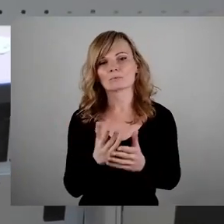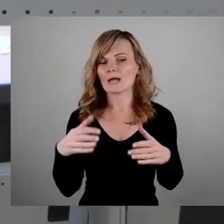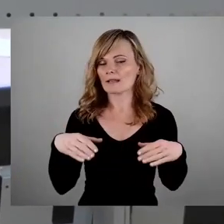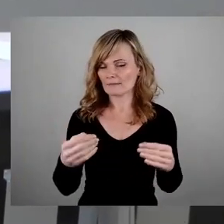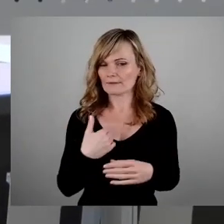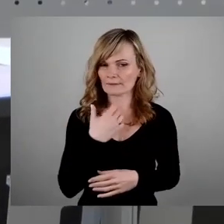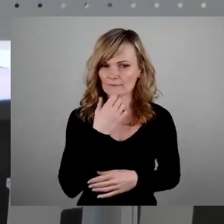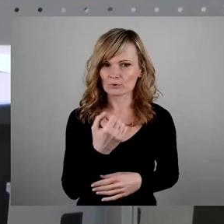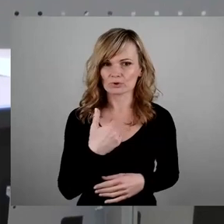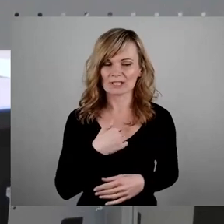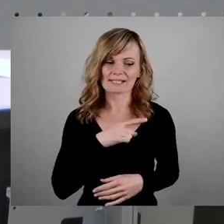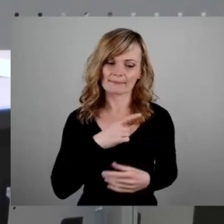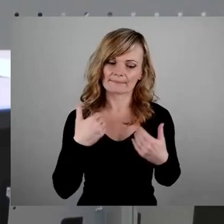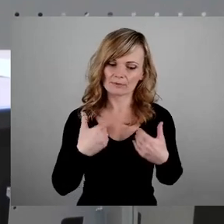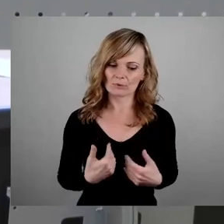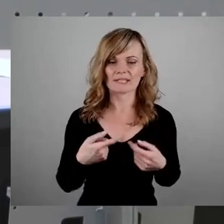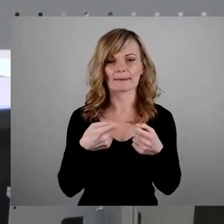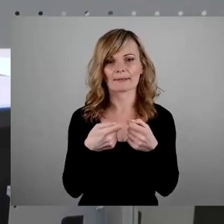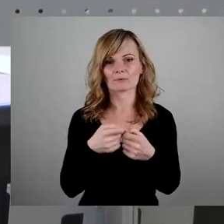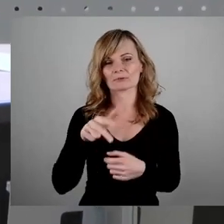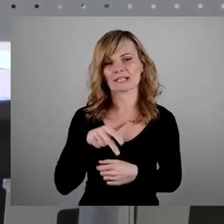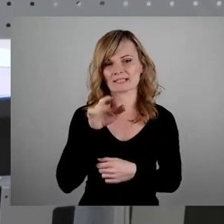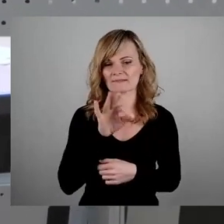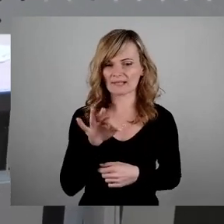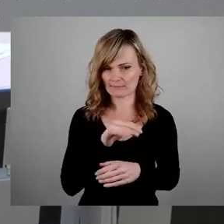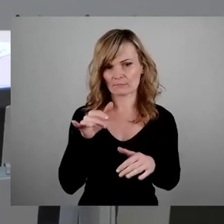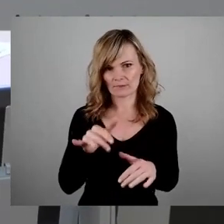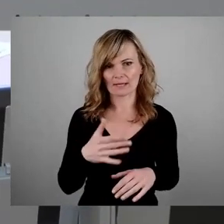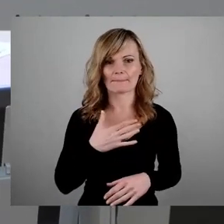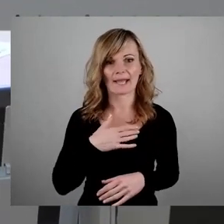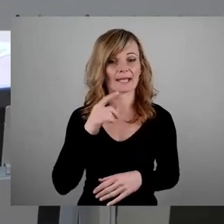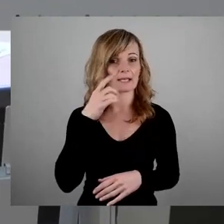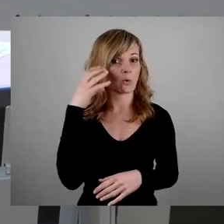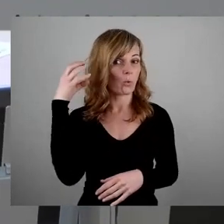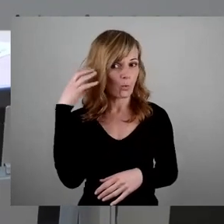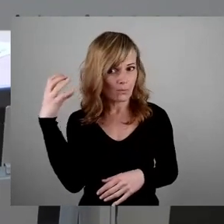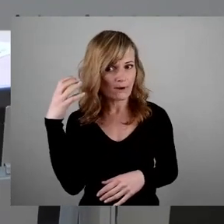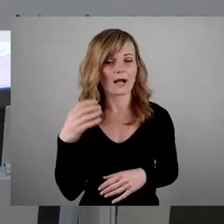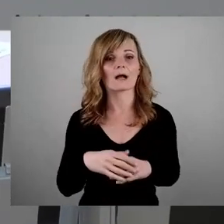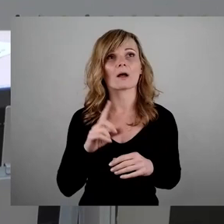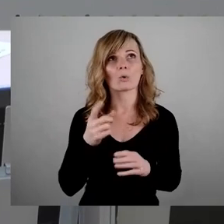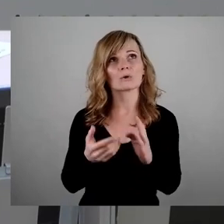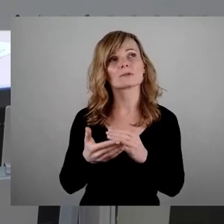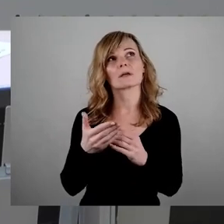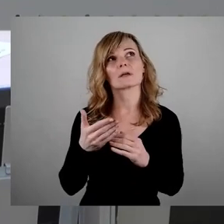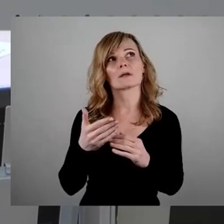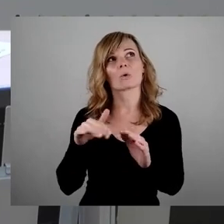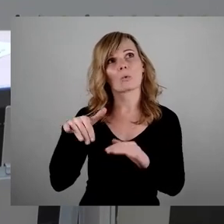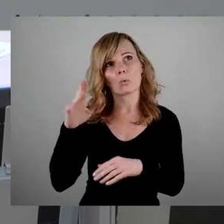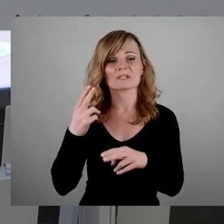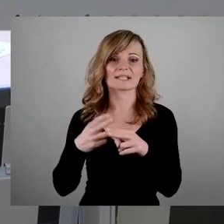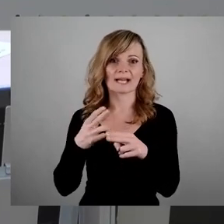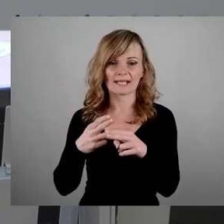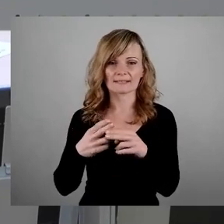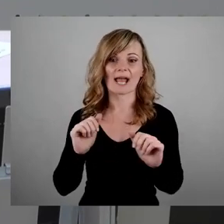ich auch eine persönliche Bindung zum 13. Februar habe. Meine Großmutter und meine Großtante haben es live